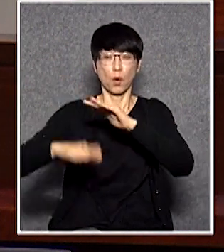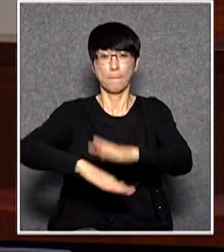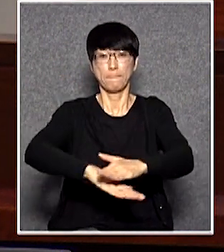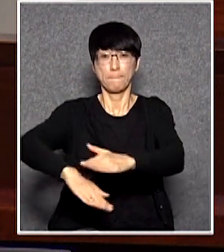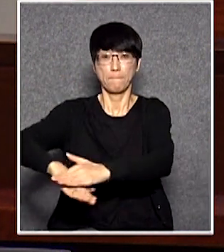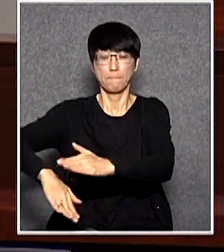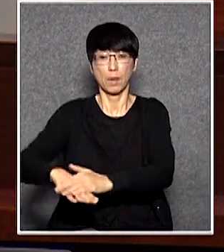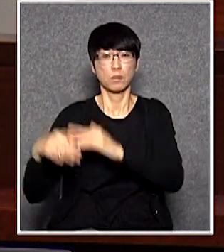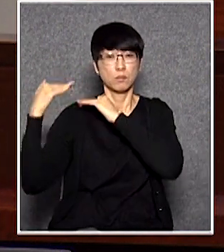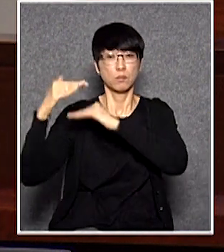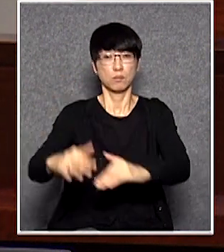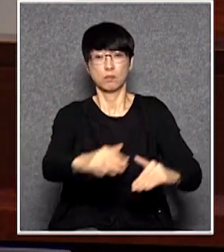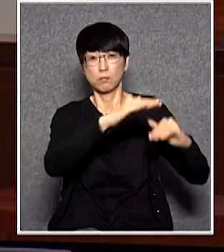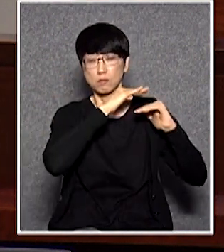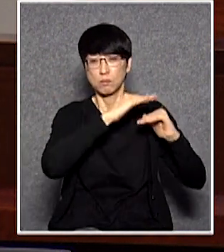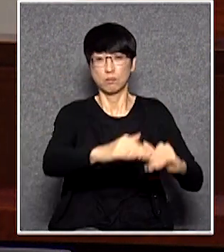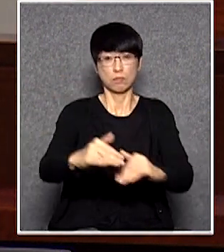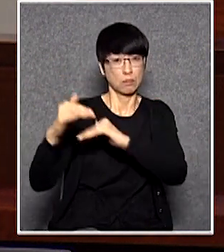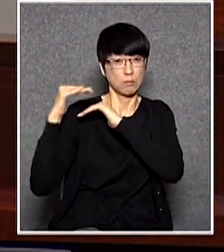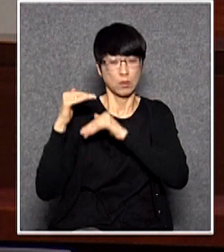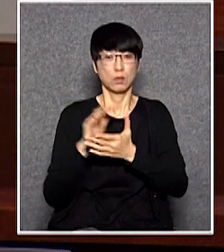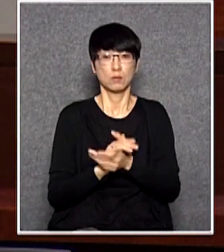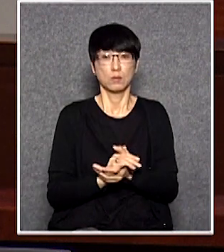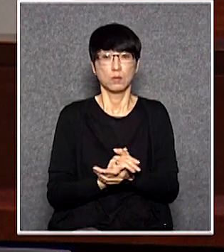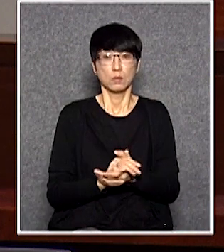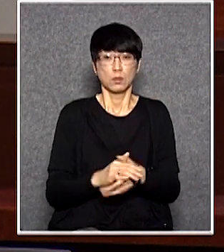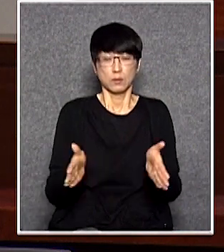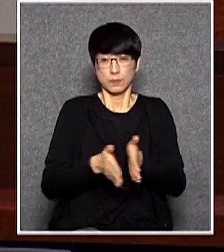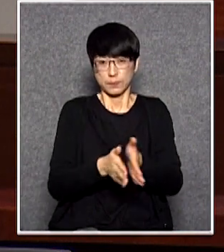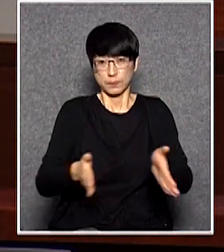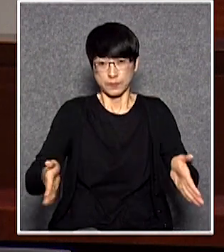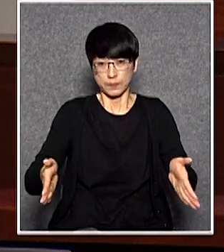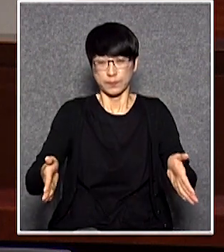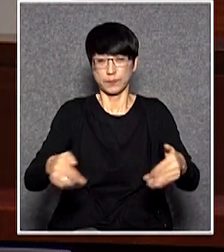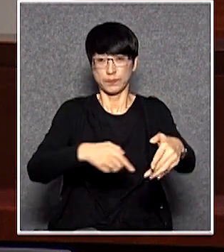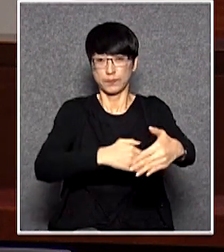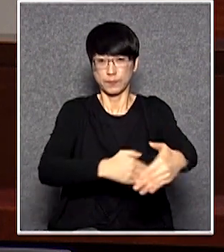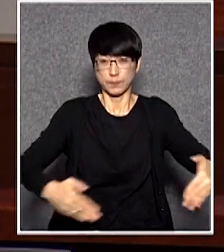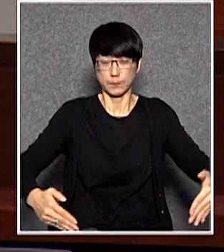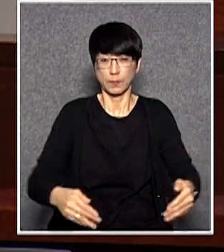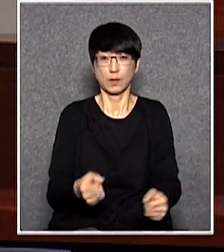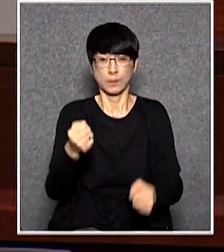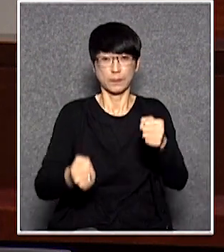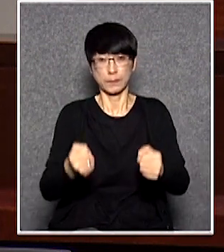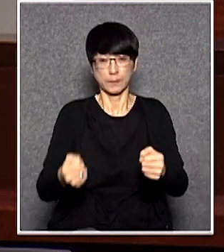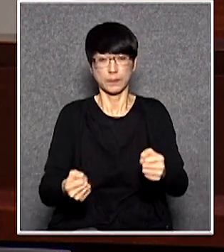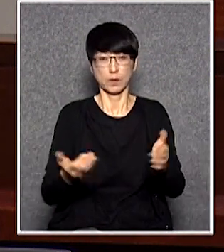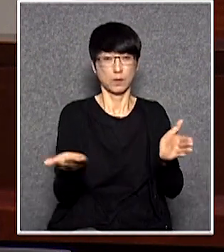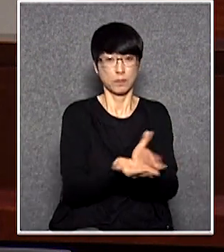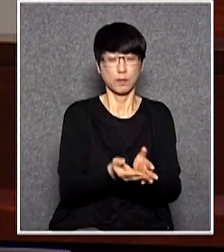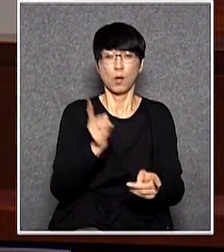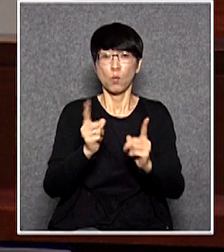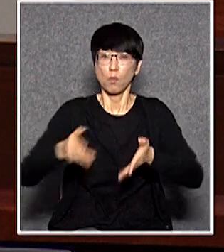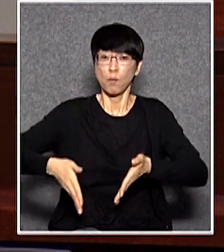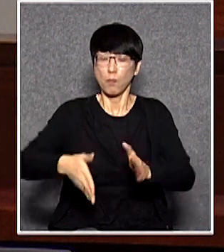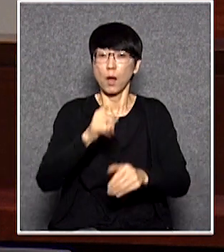設上落貨所用的一些地台如果面積大就擴展到行人路停車隔或者甚至馬路上